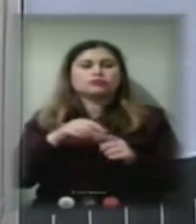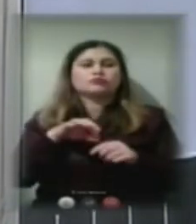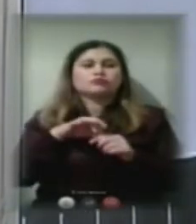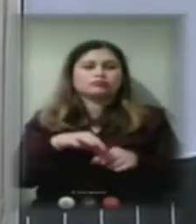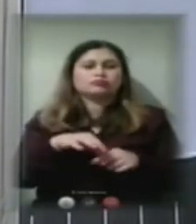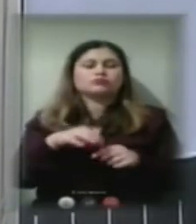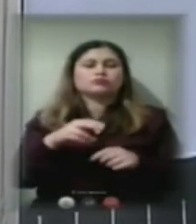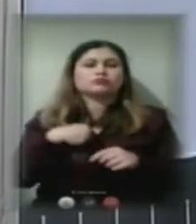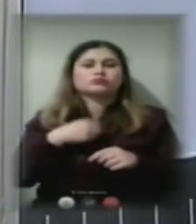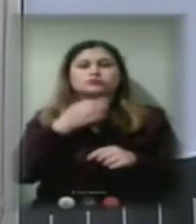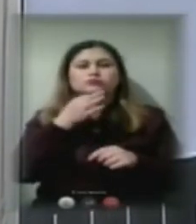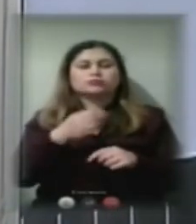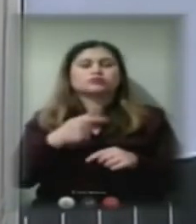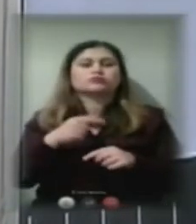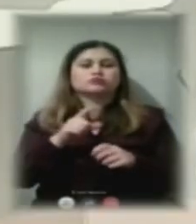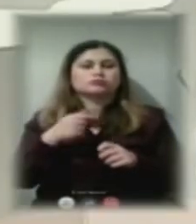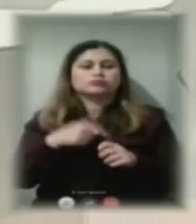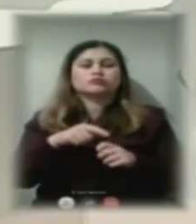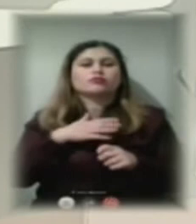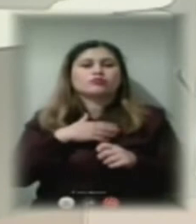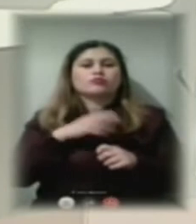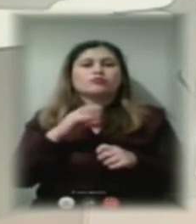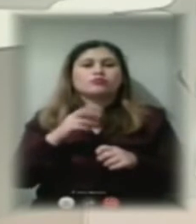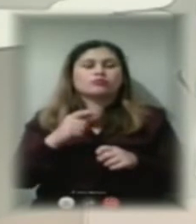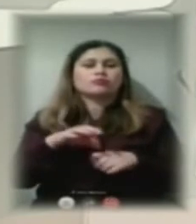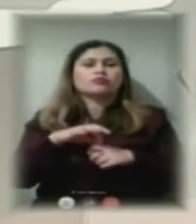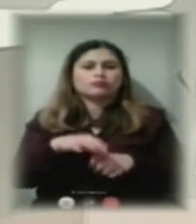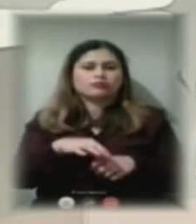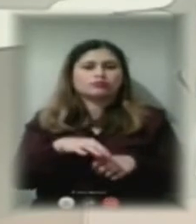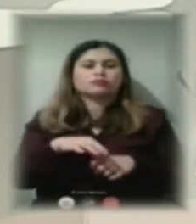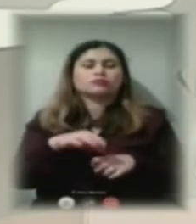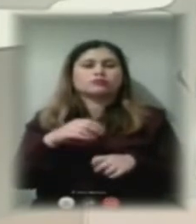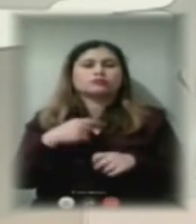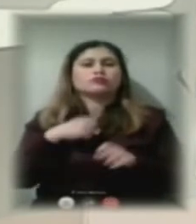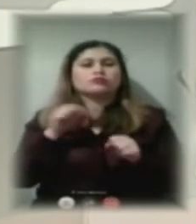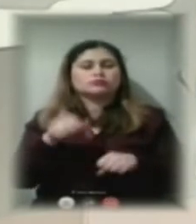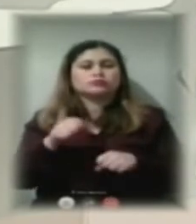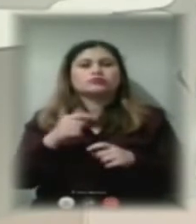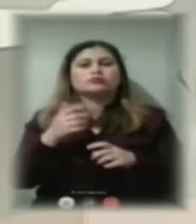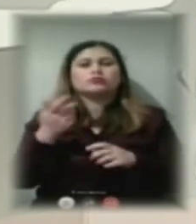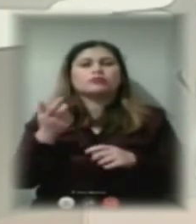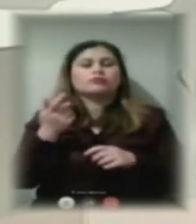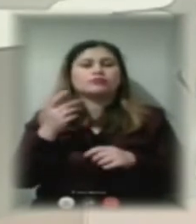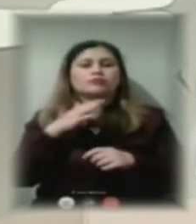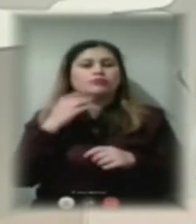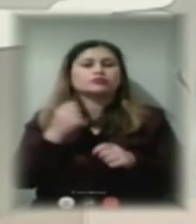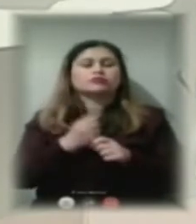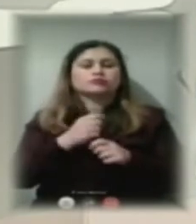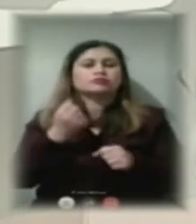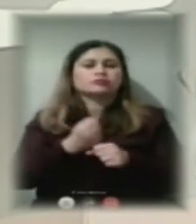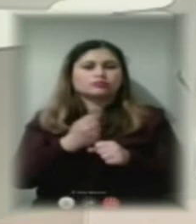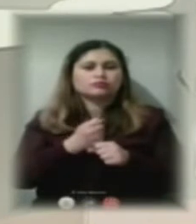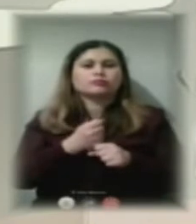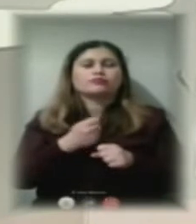хотів, щоб також і мої колеги цю роботу проводили. Можливо, багато із них цю роботу проводять. І